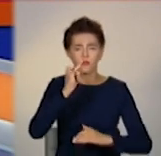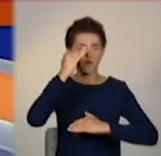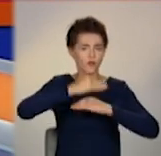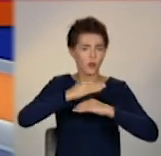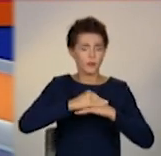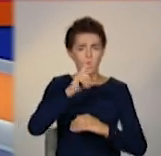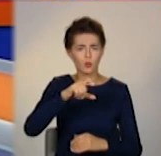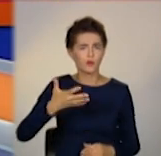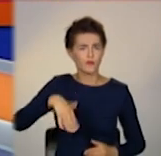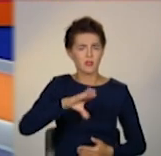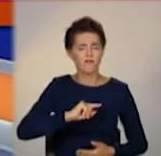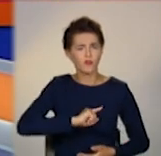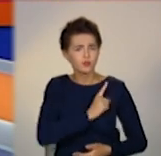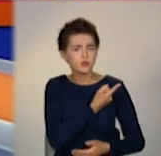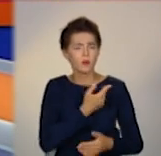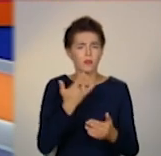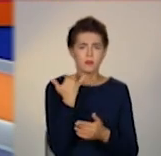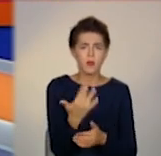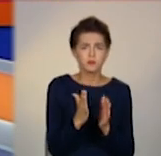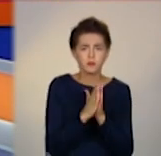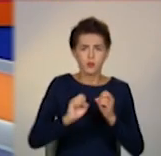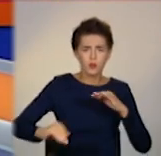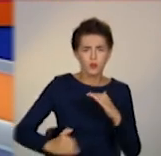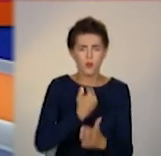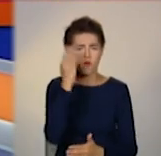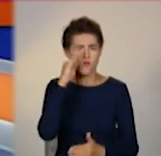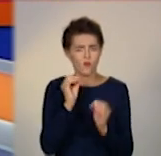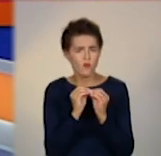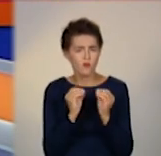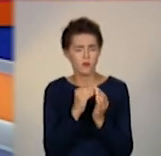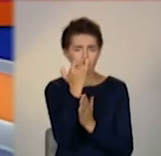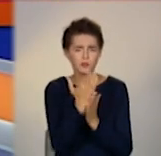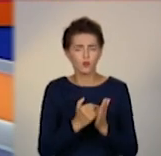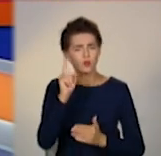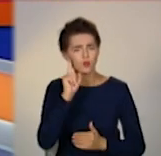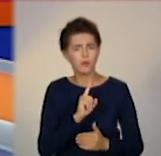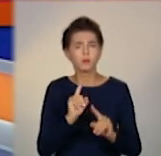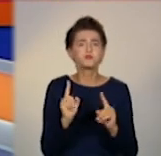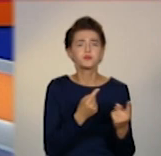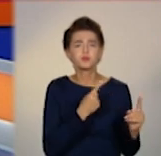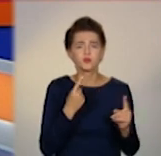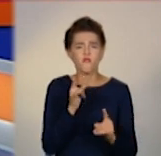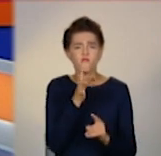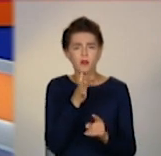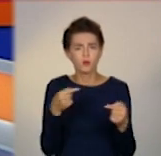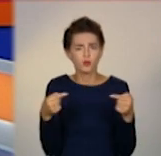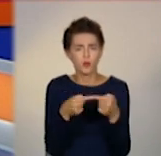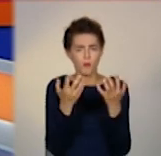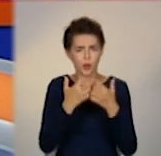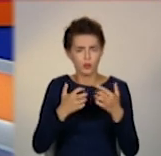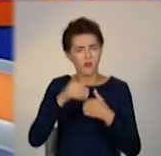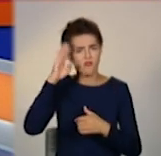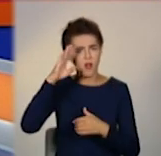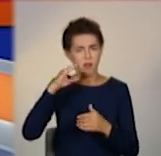Жителі обурені та вимагають відновити водопостачання. Чому в місті перейшли на погодинну подачу та